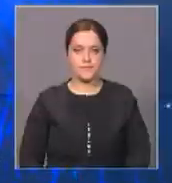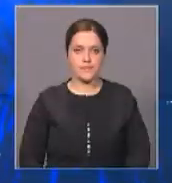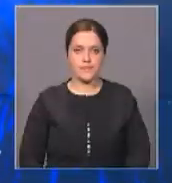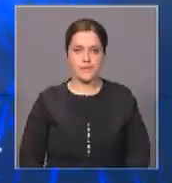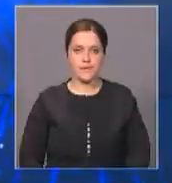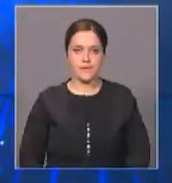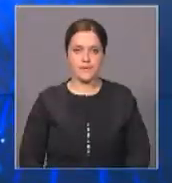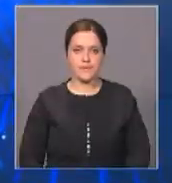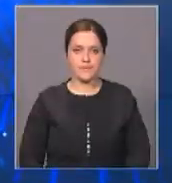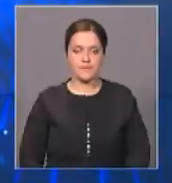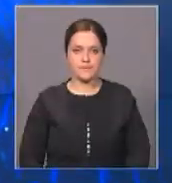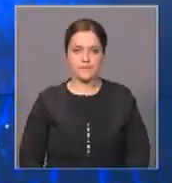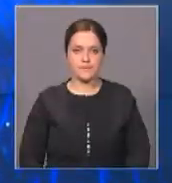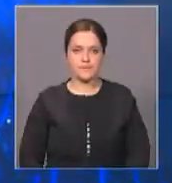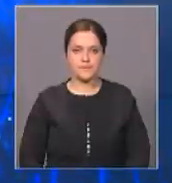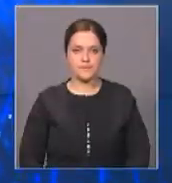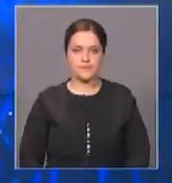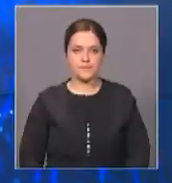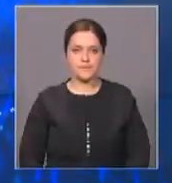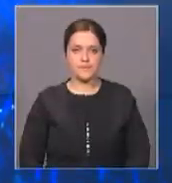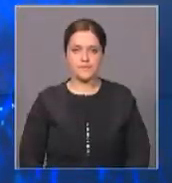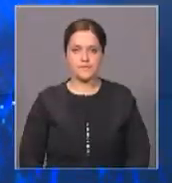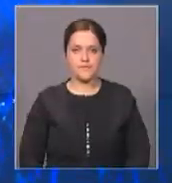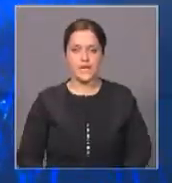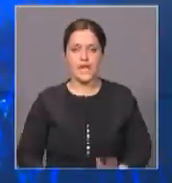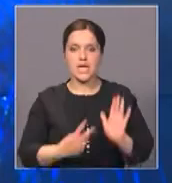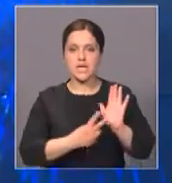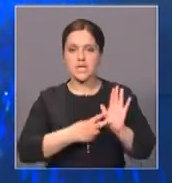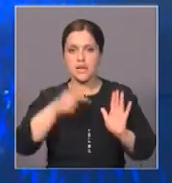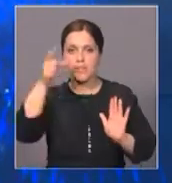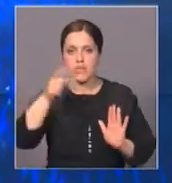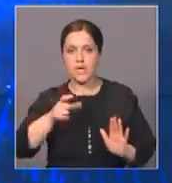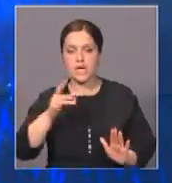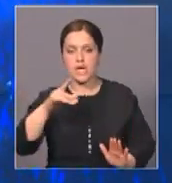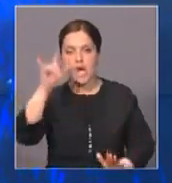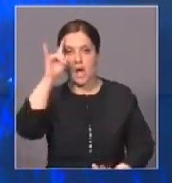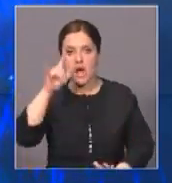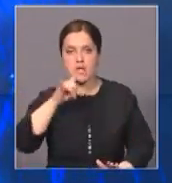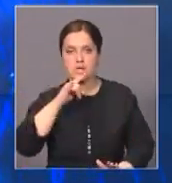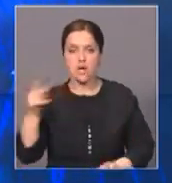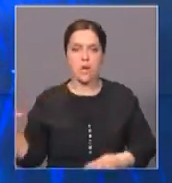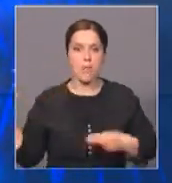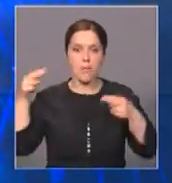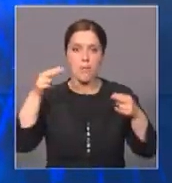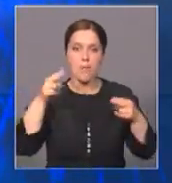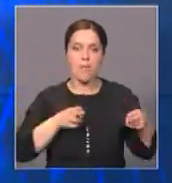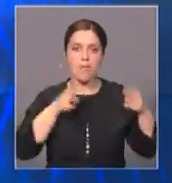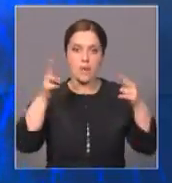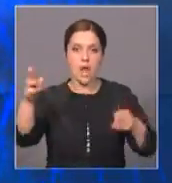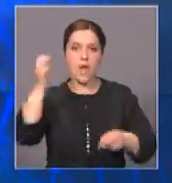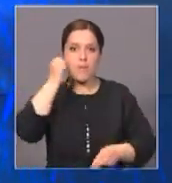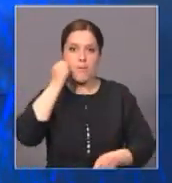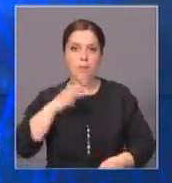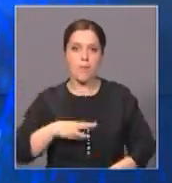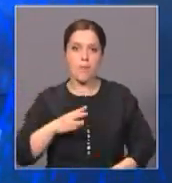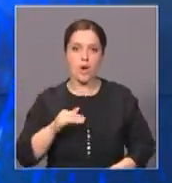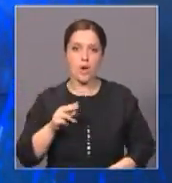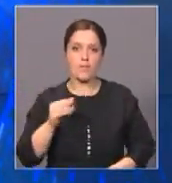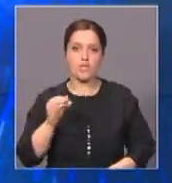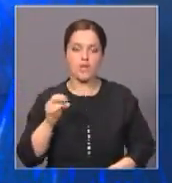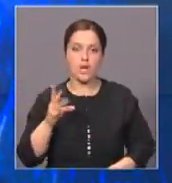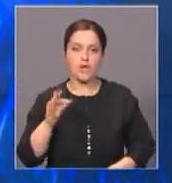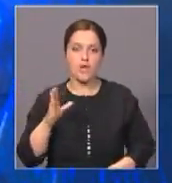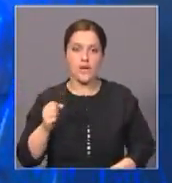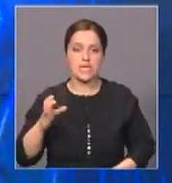Это 24 Киезет, и мы продолжаем. Семь граждан Казахстана благополучно прибыли в Москву. Мадина Мухамеджанова с сыном и